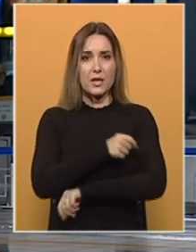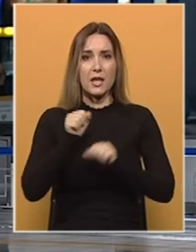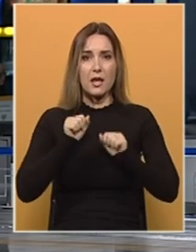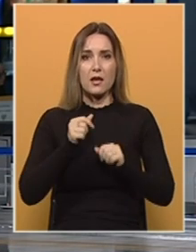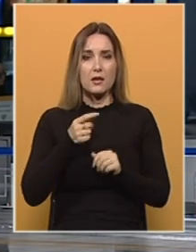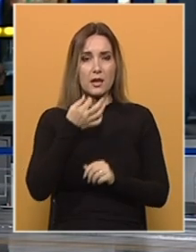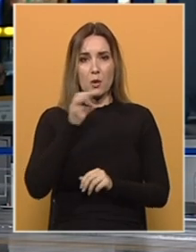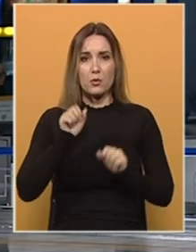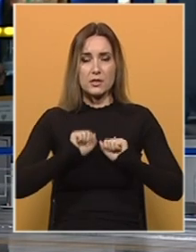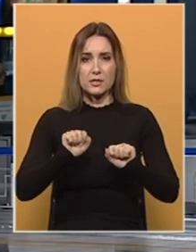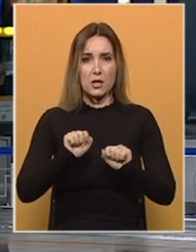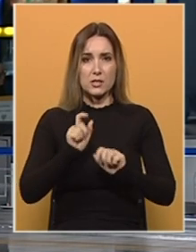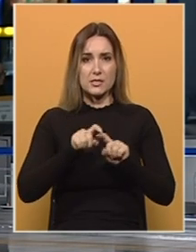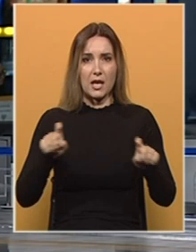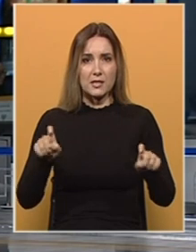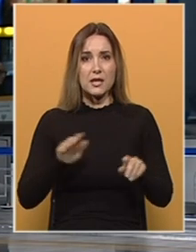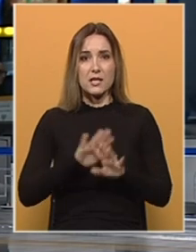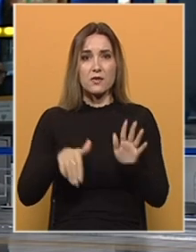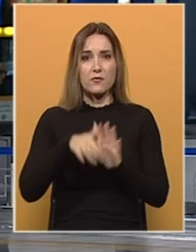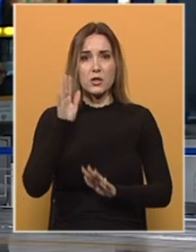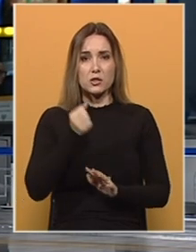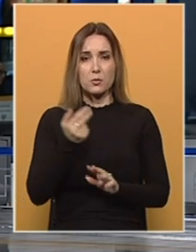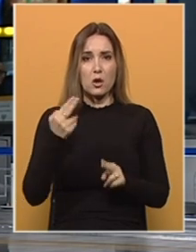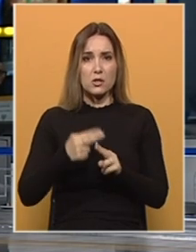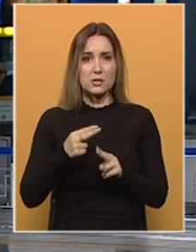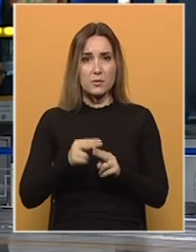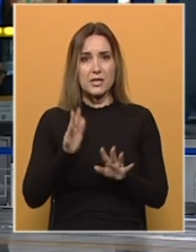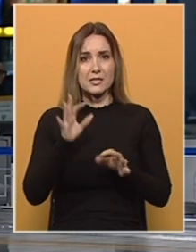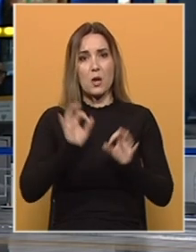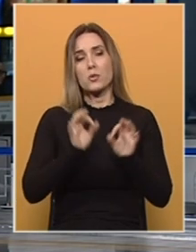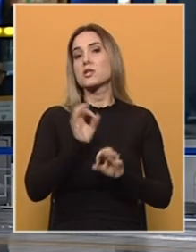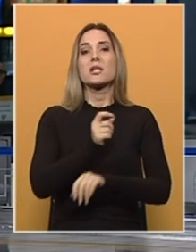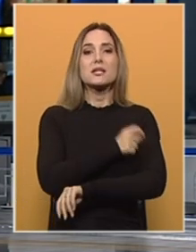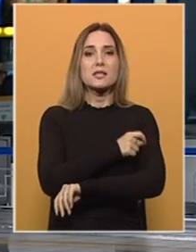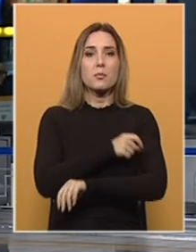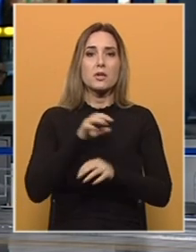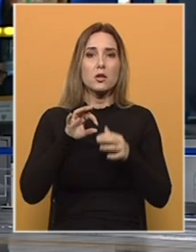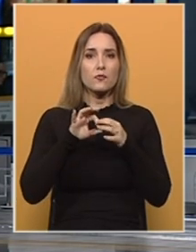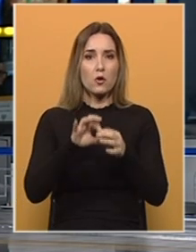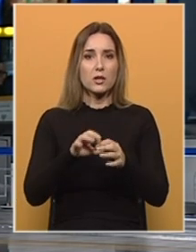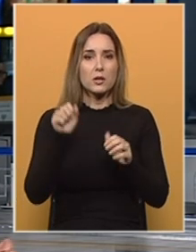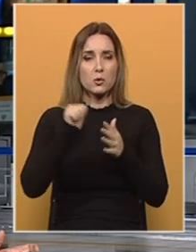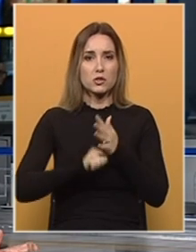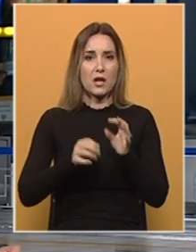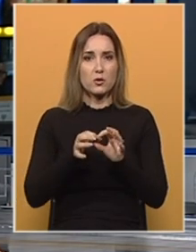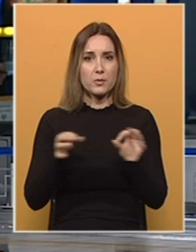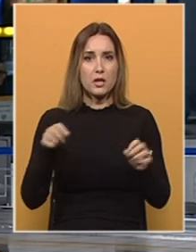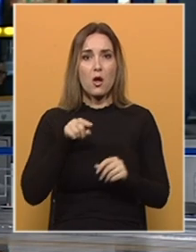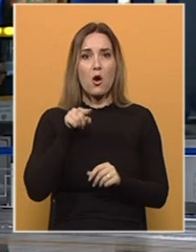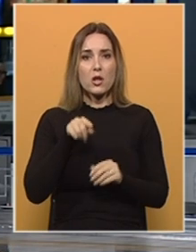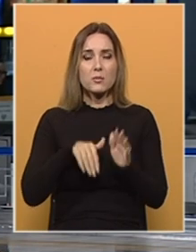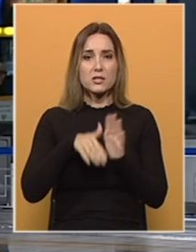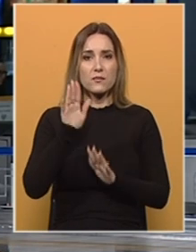su oblik zaštite od zaraze. Ipak sve veće broje boljelih i slab postatak cijepljenih vodi ka po oštravanju mjera. O njima se